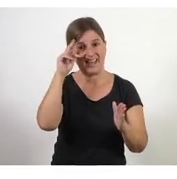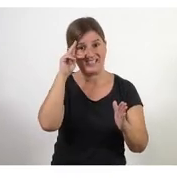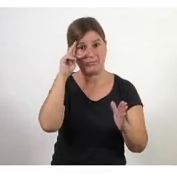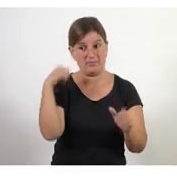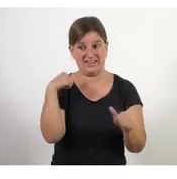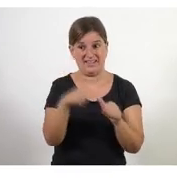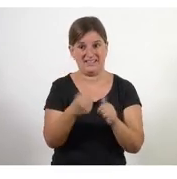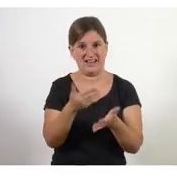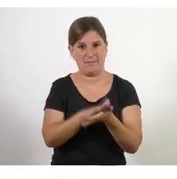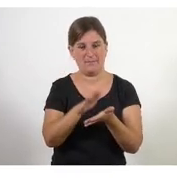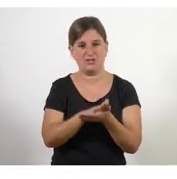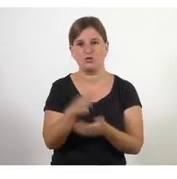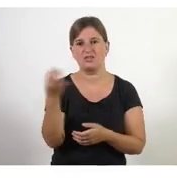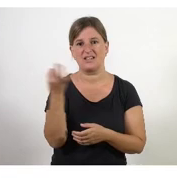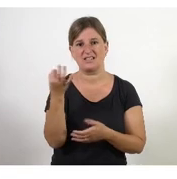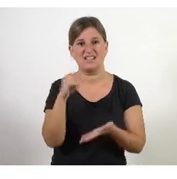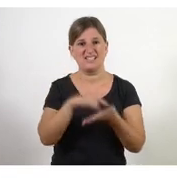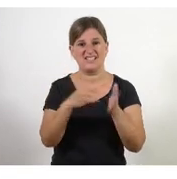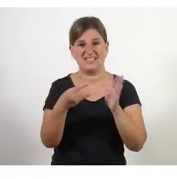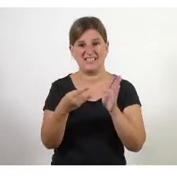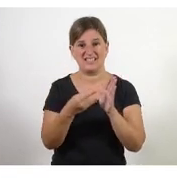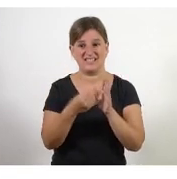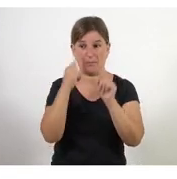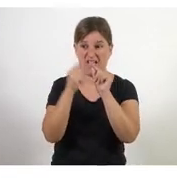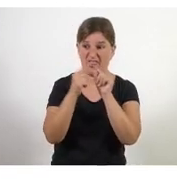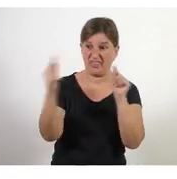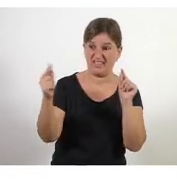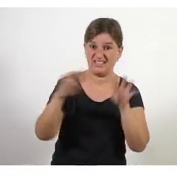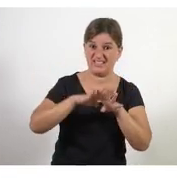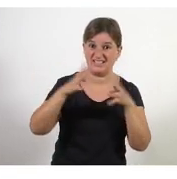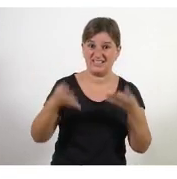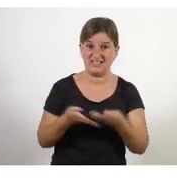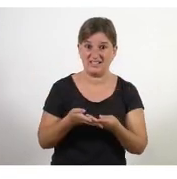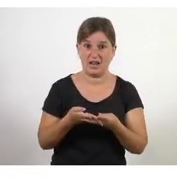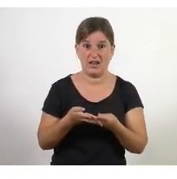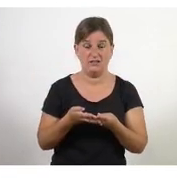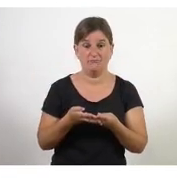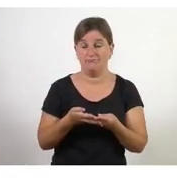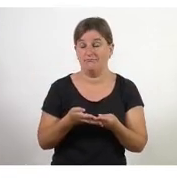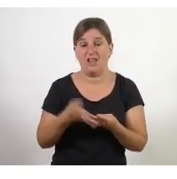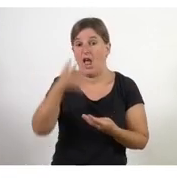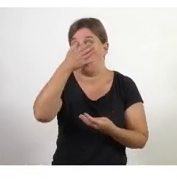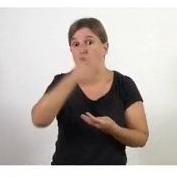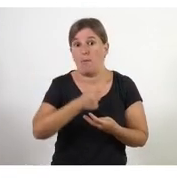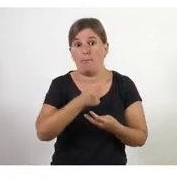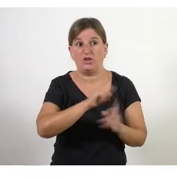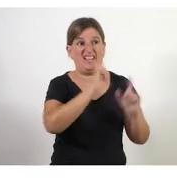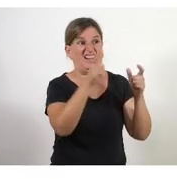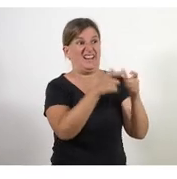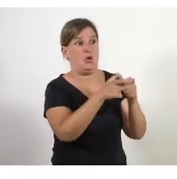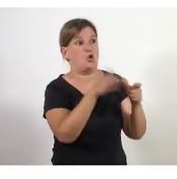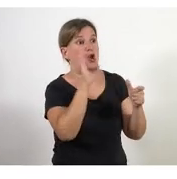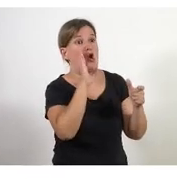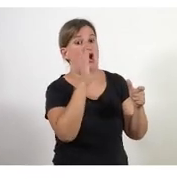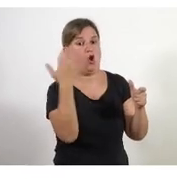mesos és que el sistema online ja no et permet aquell tipus de reunió i que de fet